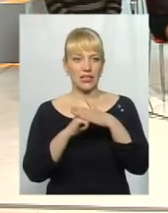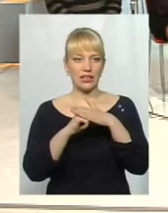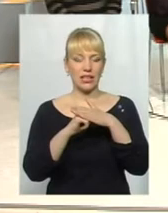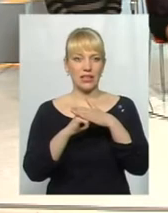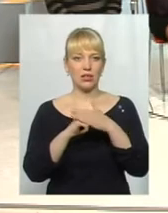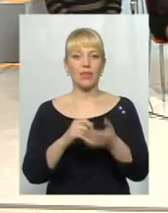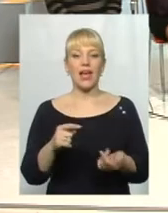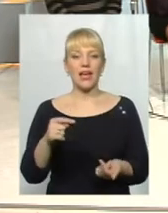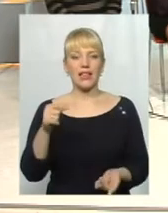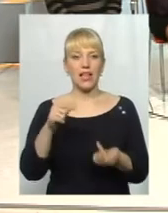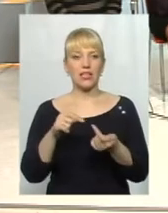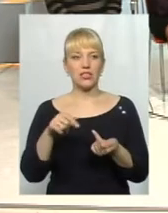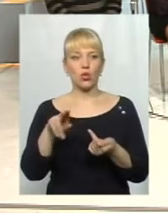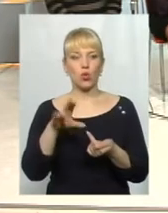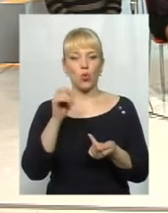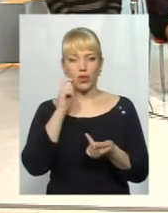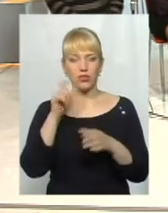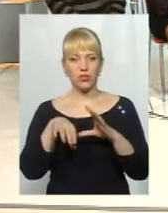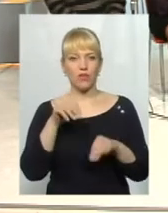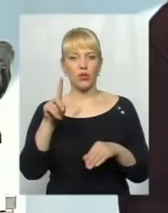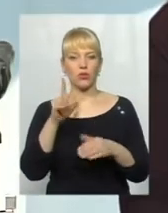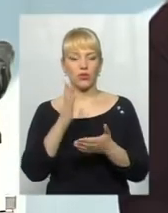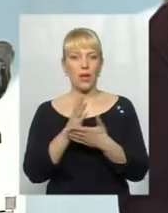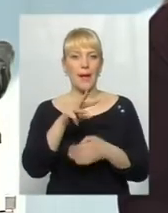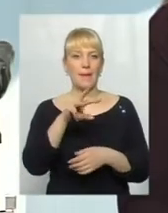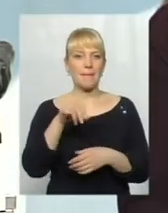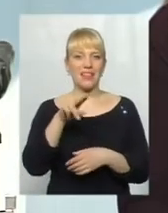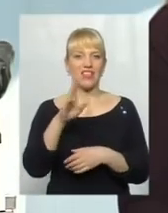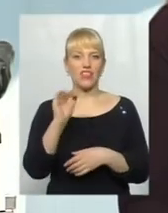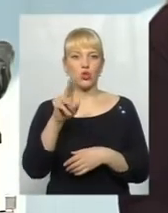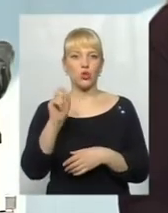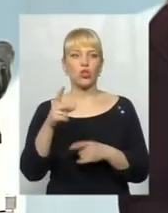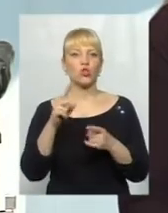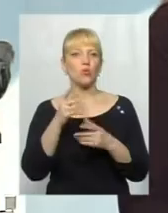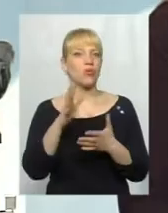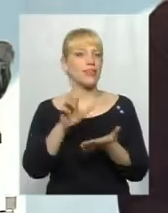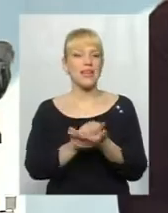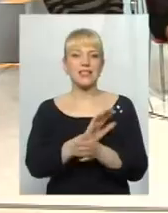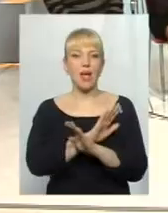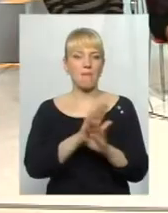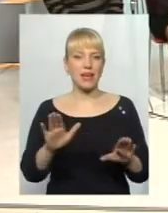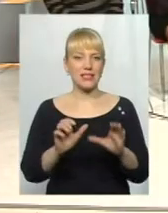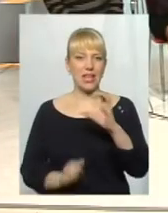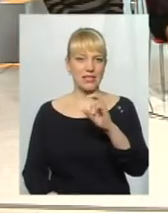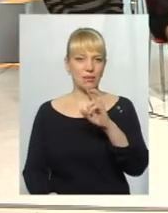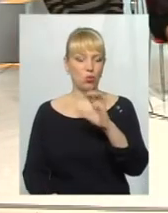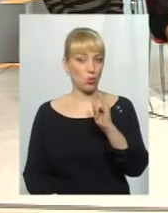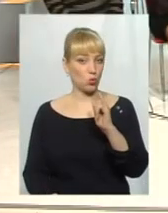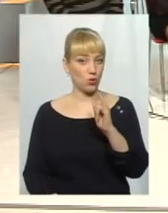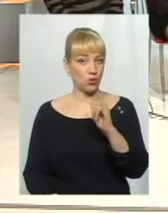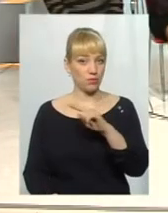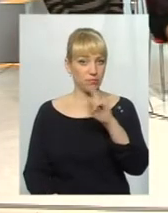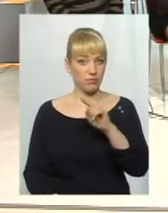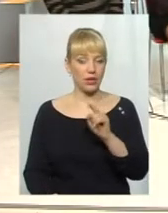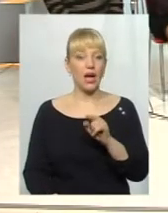Належить до українського вибору, яким керує Медведчук. Чому цим не займаються служба Вона не залежить до вибору, Медведчук керує. Наскільки мені